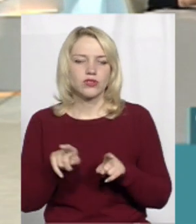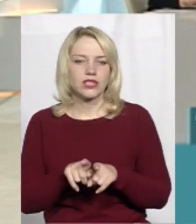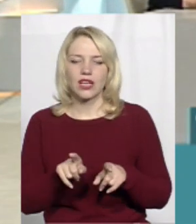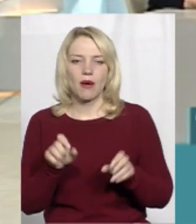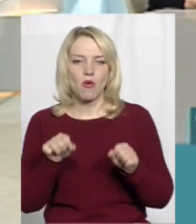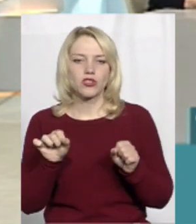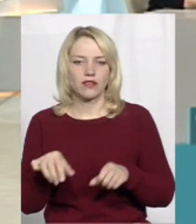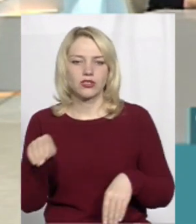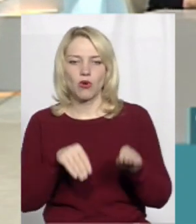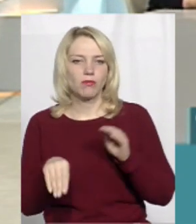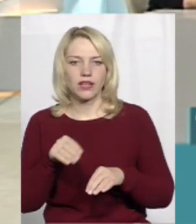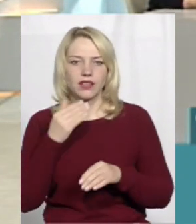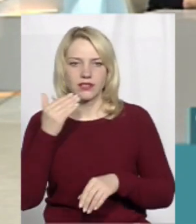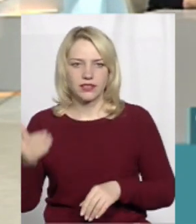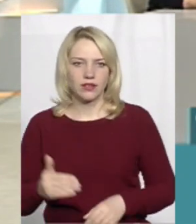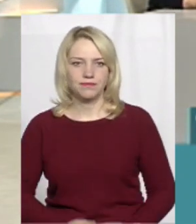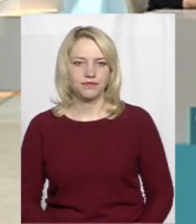така можливість комплектації